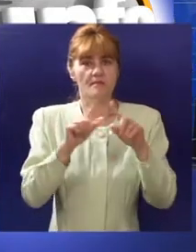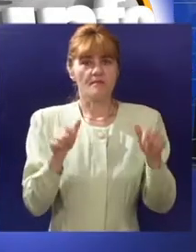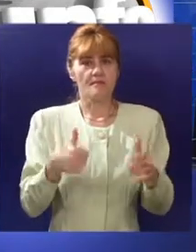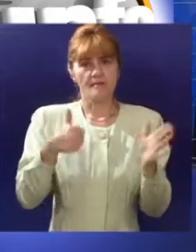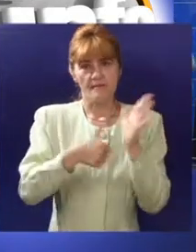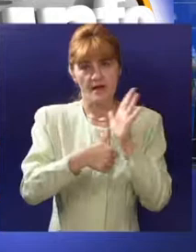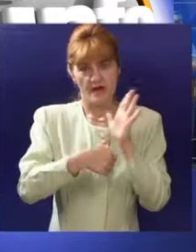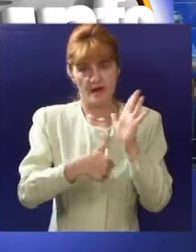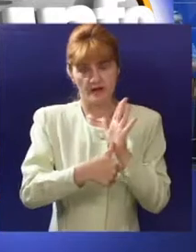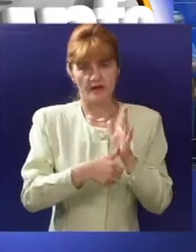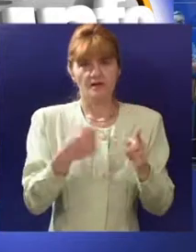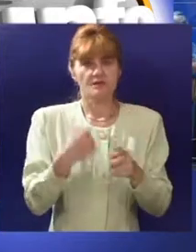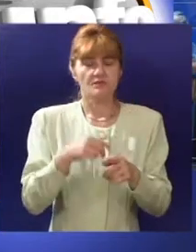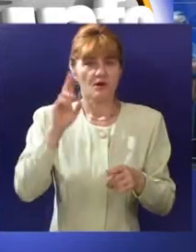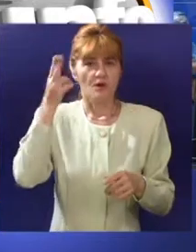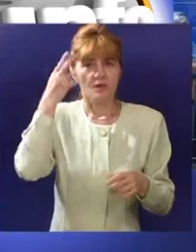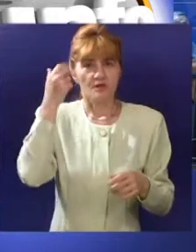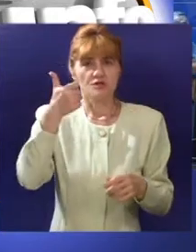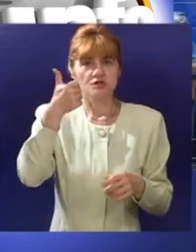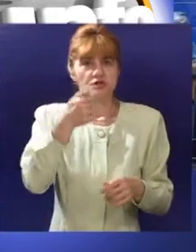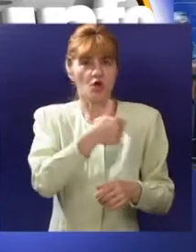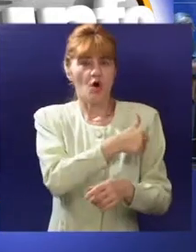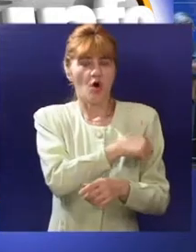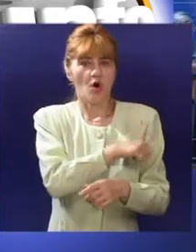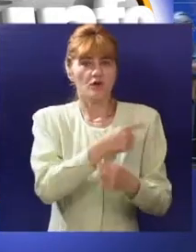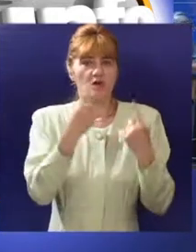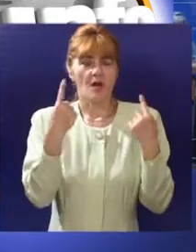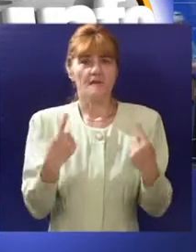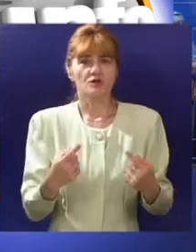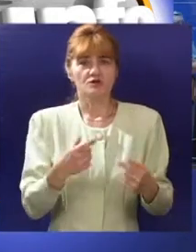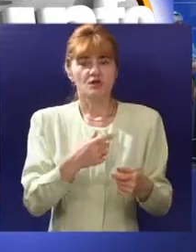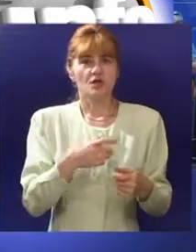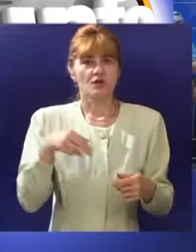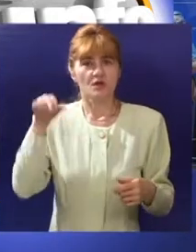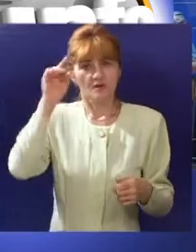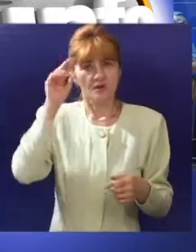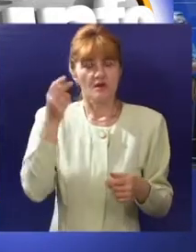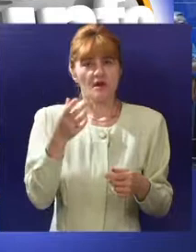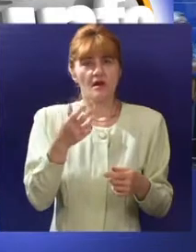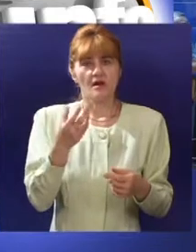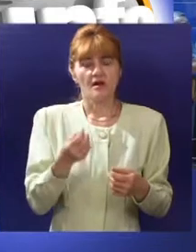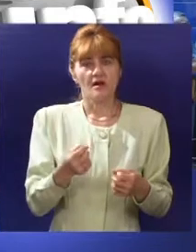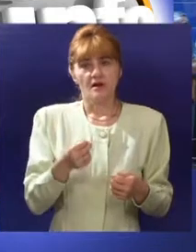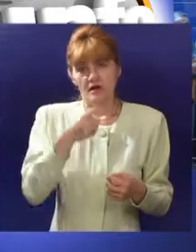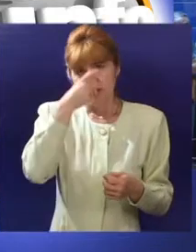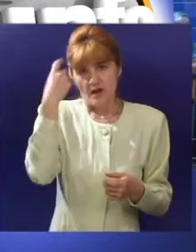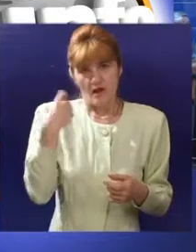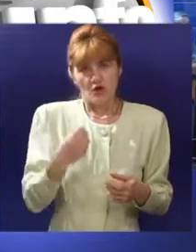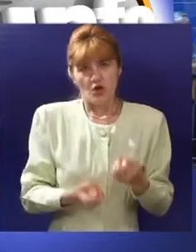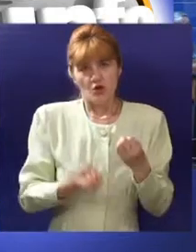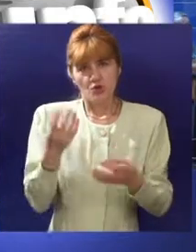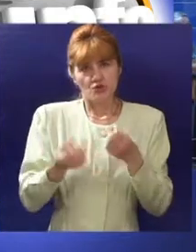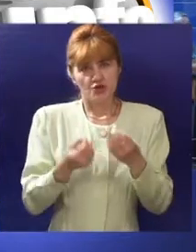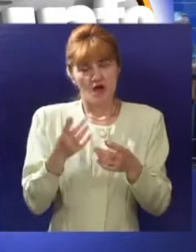Dužijance povodom stogodišnice Dužijance i ono što ako direktor ne zameri ja bi već najavio da je postignut jedan dogovor da